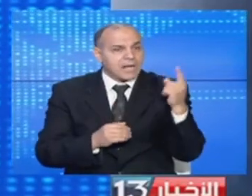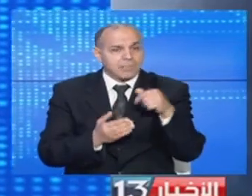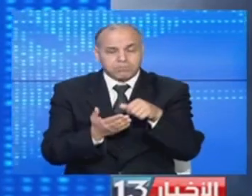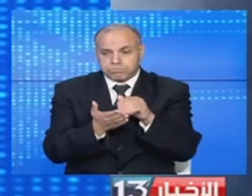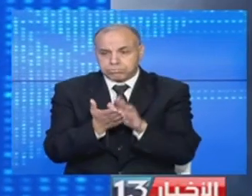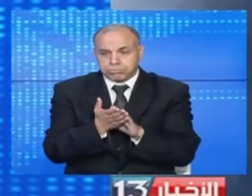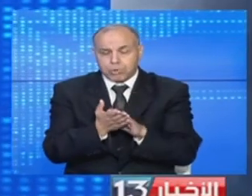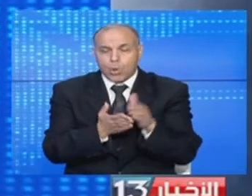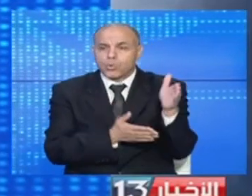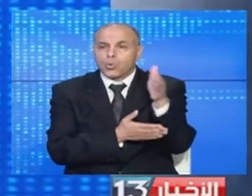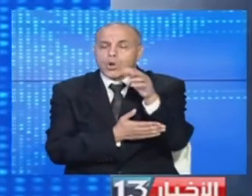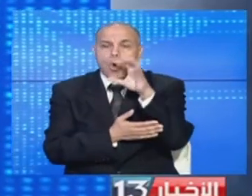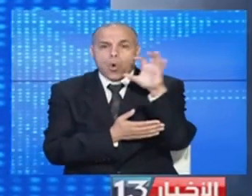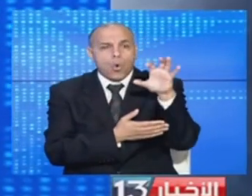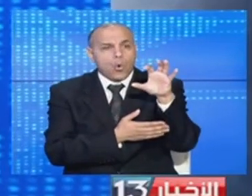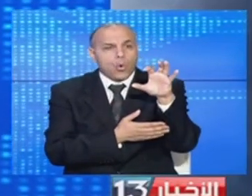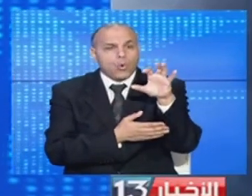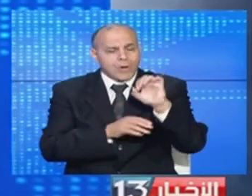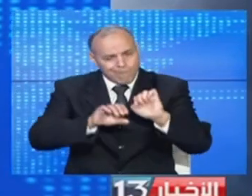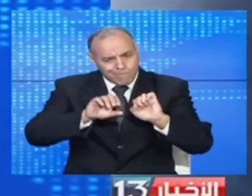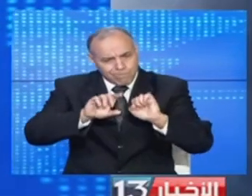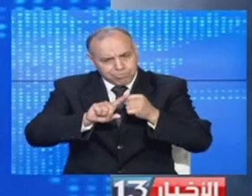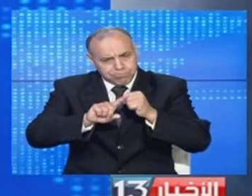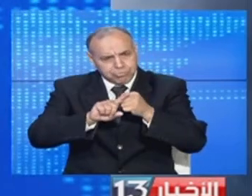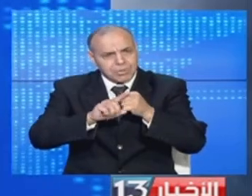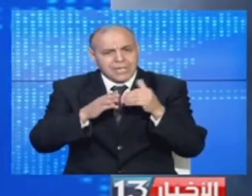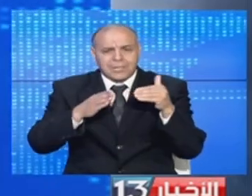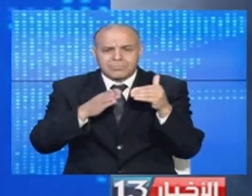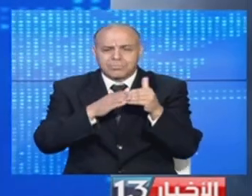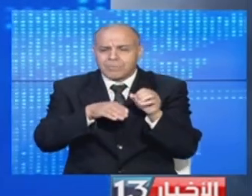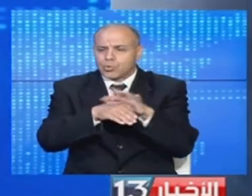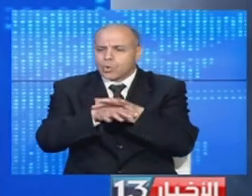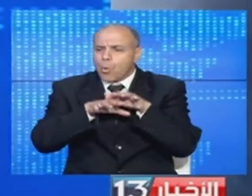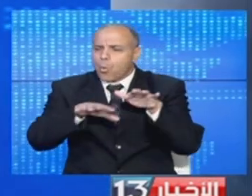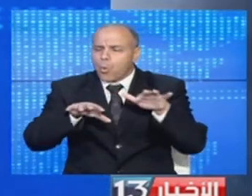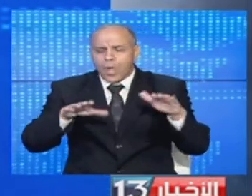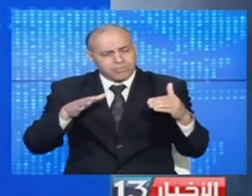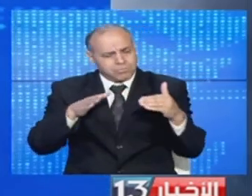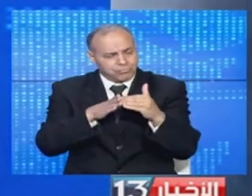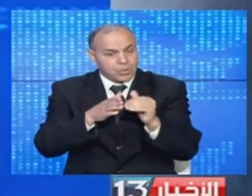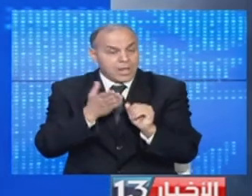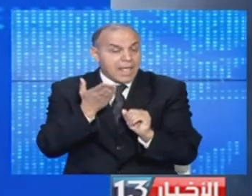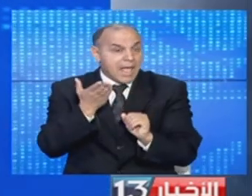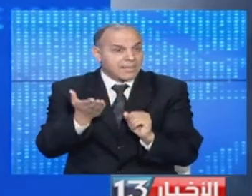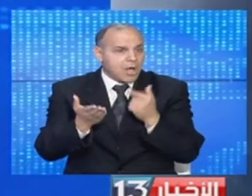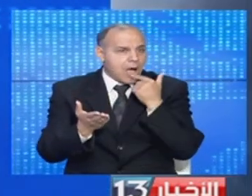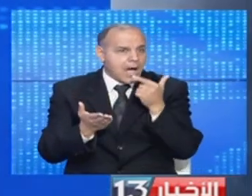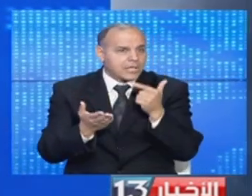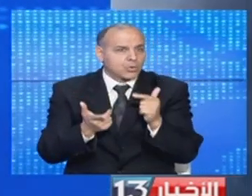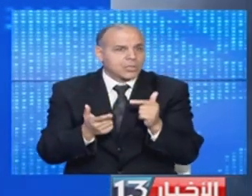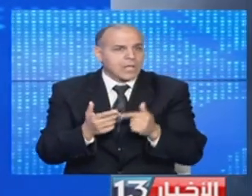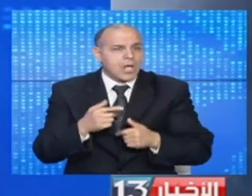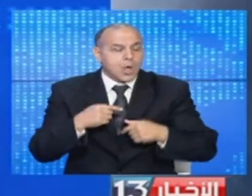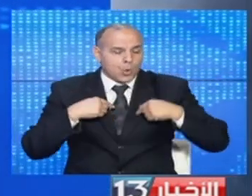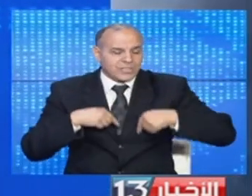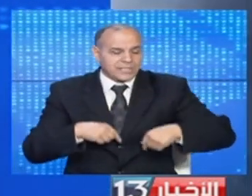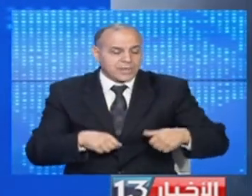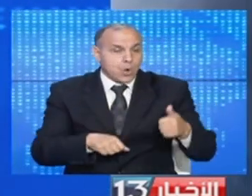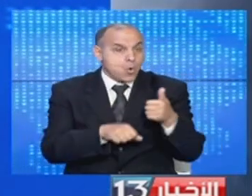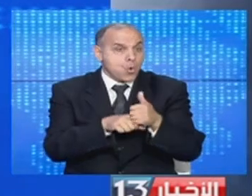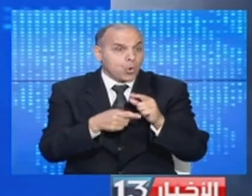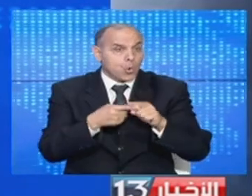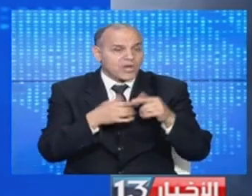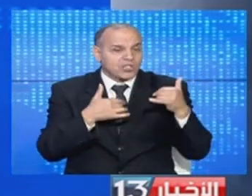تزيد الدول الأوروبية في رفع قيودها للحد من تفشي انتشار فيروس كورونا فقد وقع رئيس الحكومة